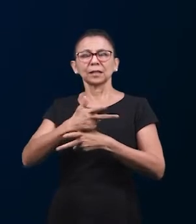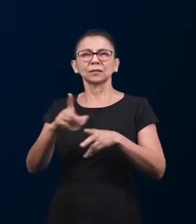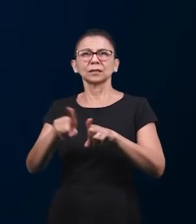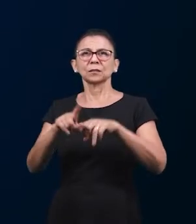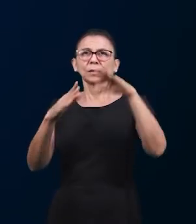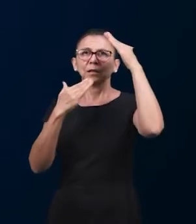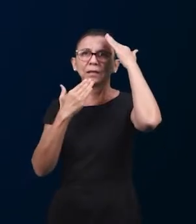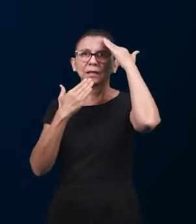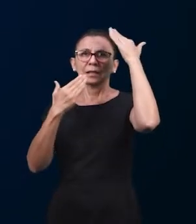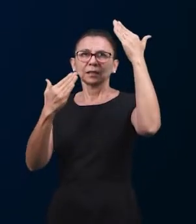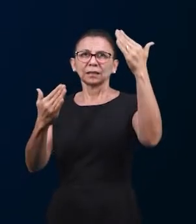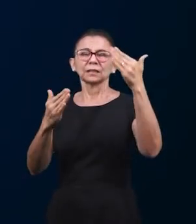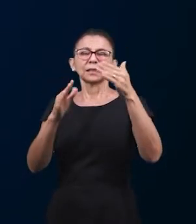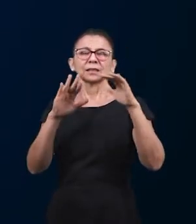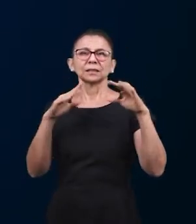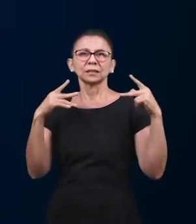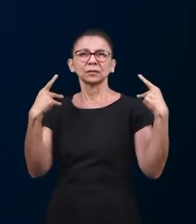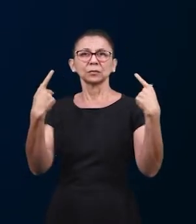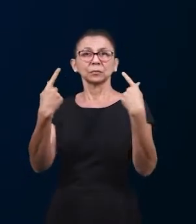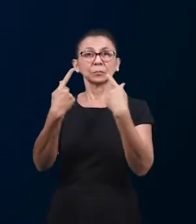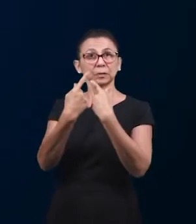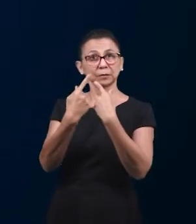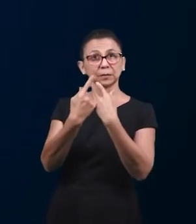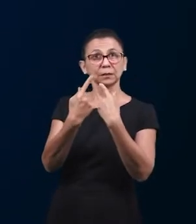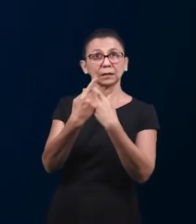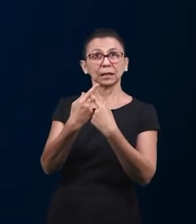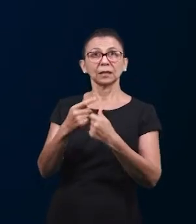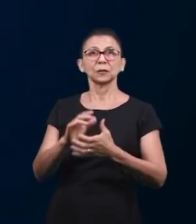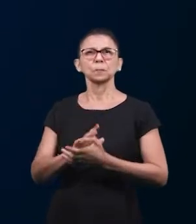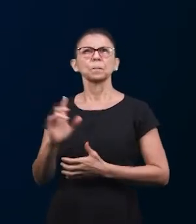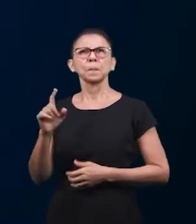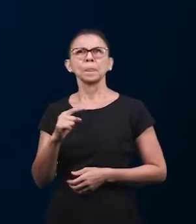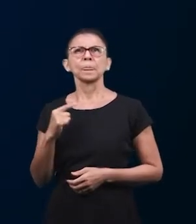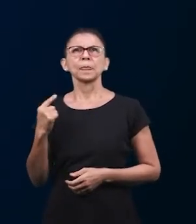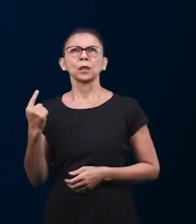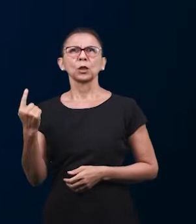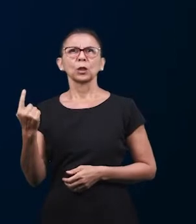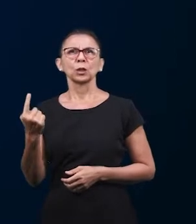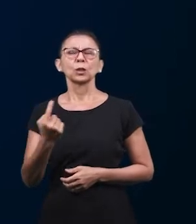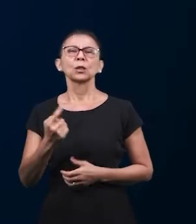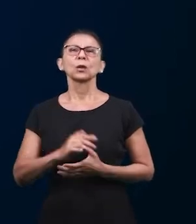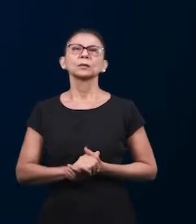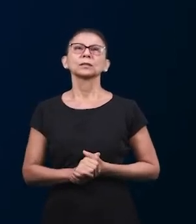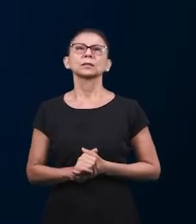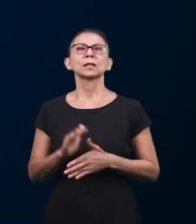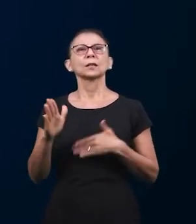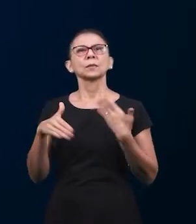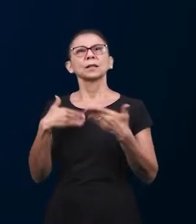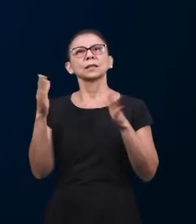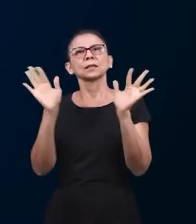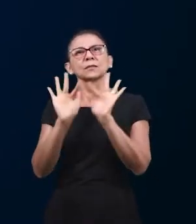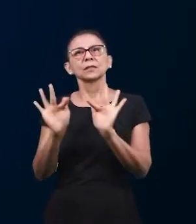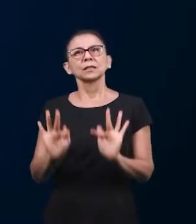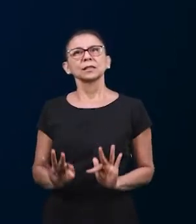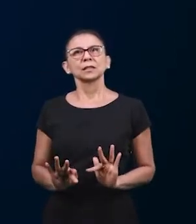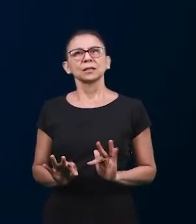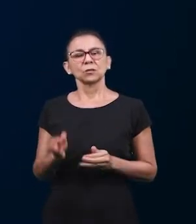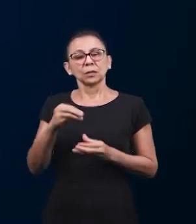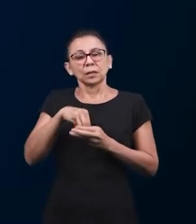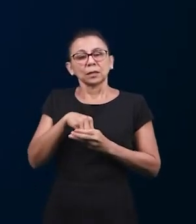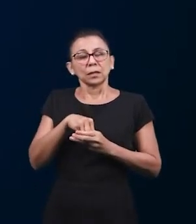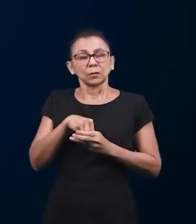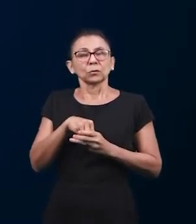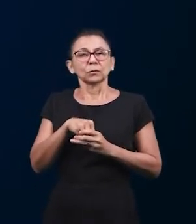И вы, бы выразить еще раз, что мы продолжим участвовать в этой динамике воскресной